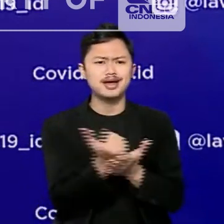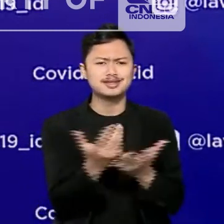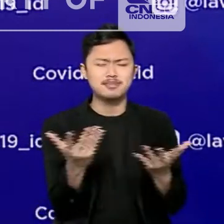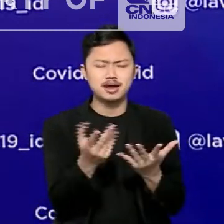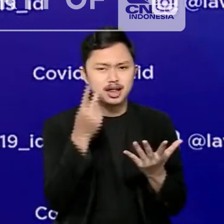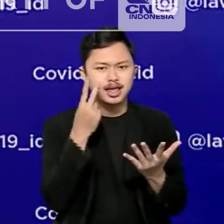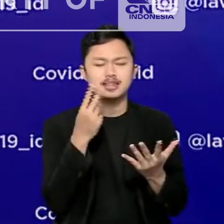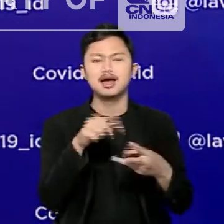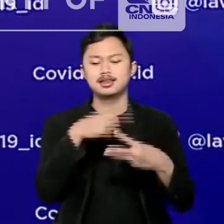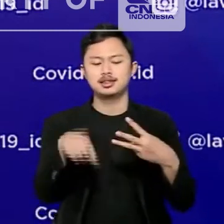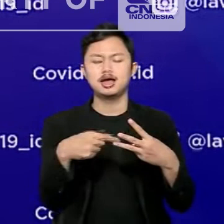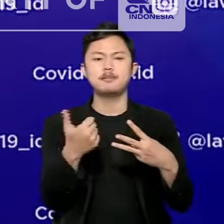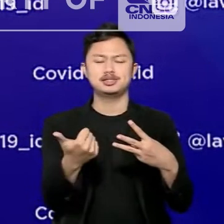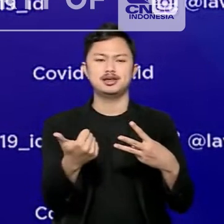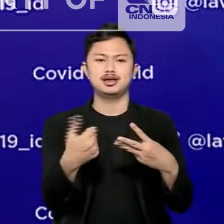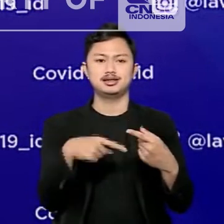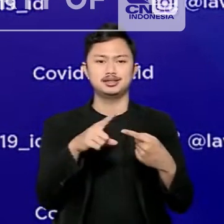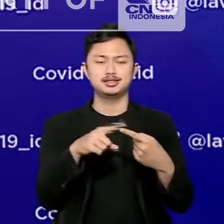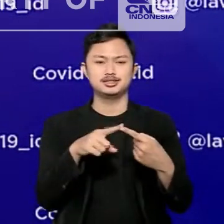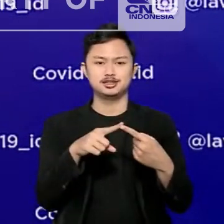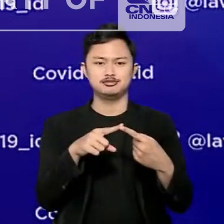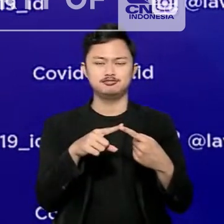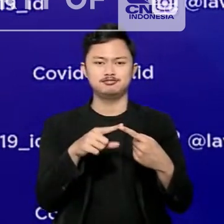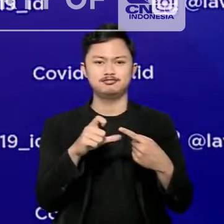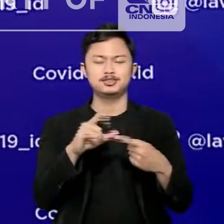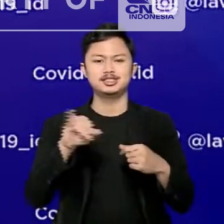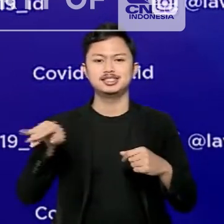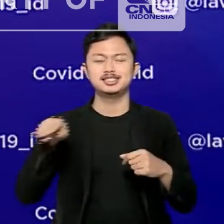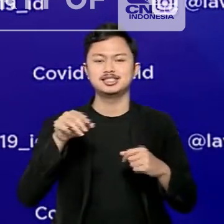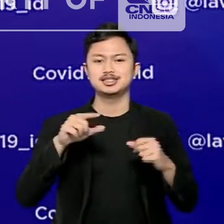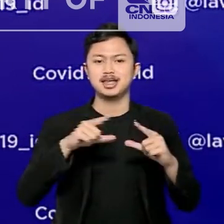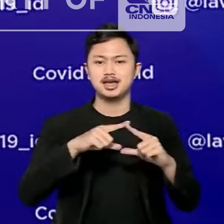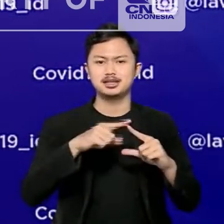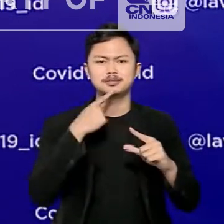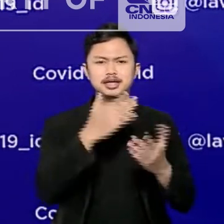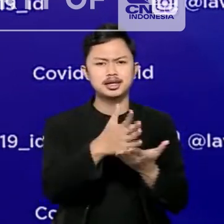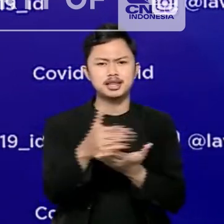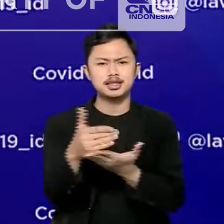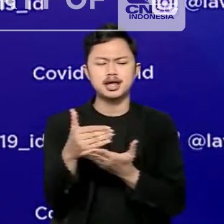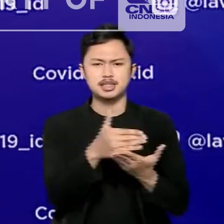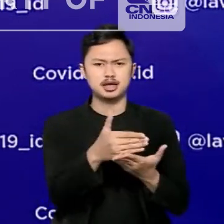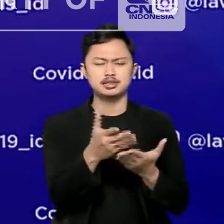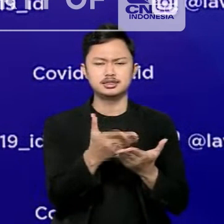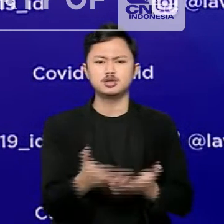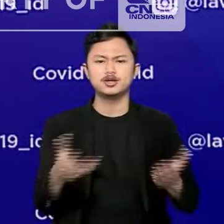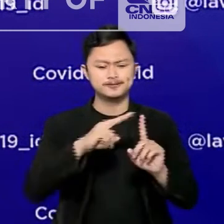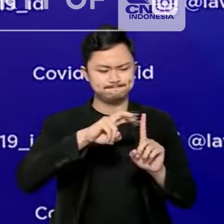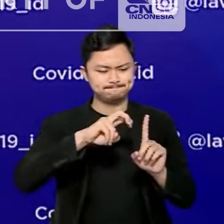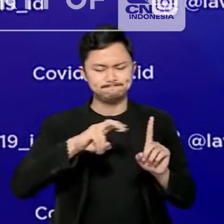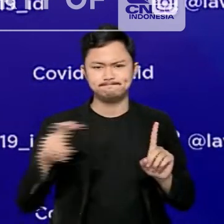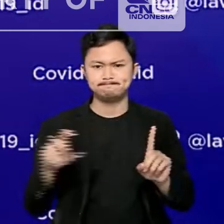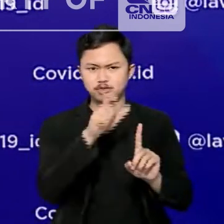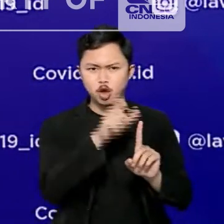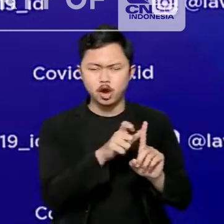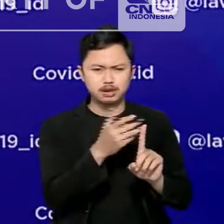sebaran varian ini, yaitu GIS-AID yang menghimpun data hasil sequencing dari